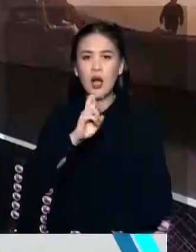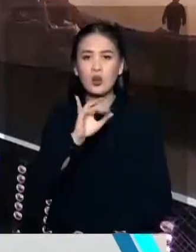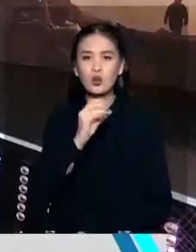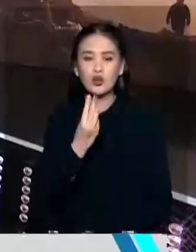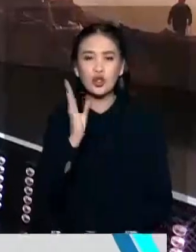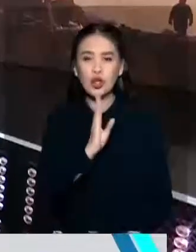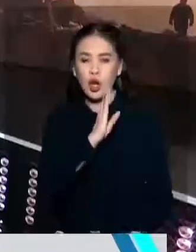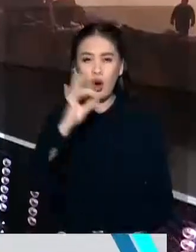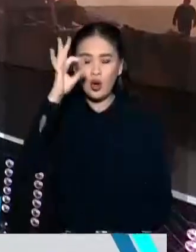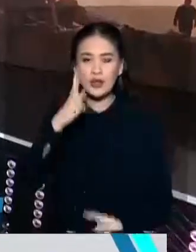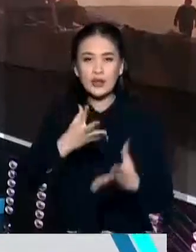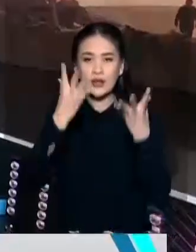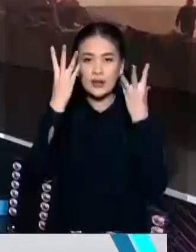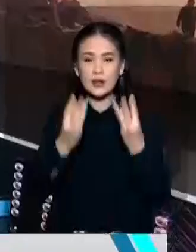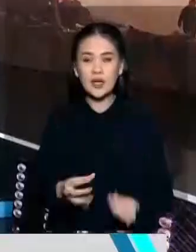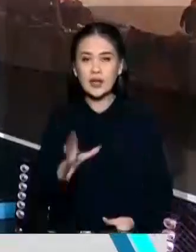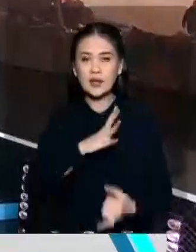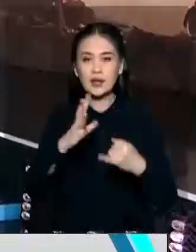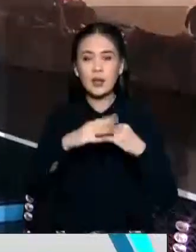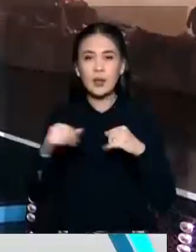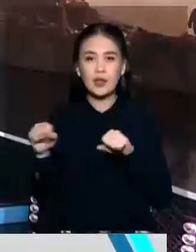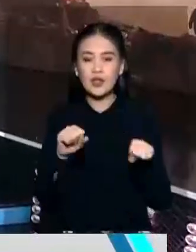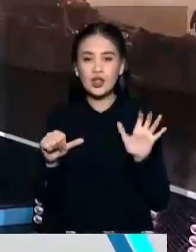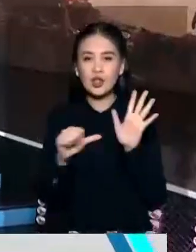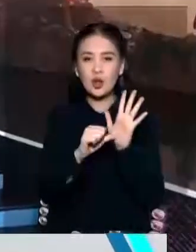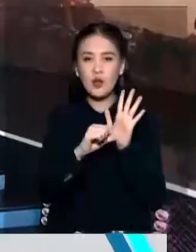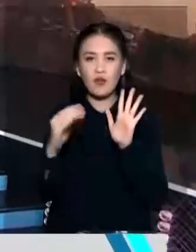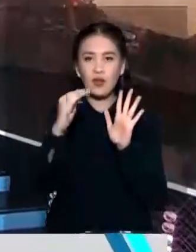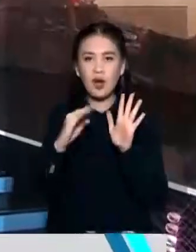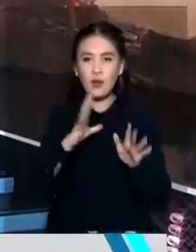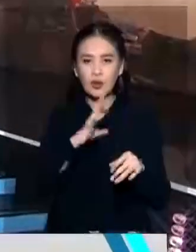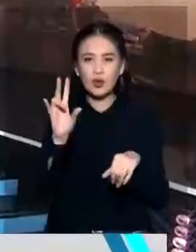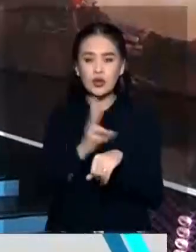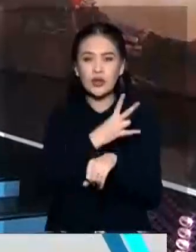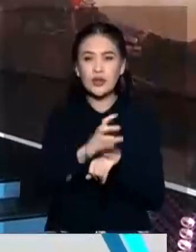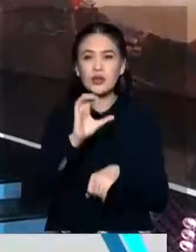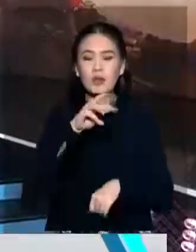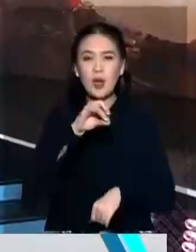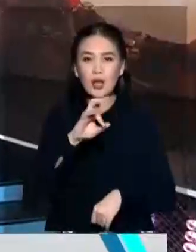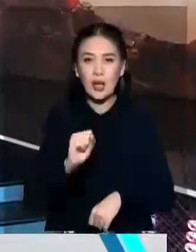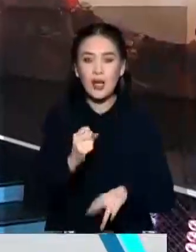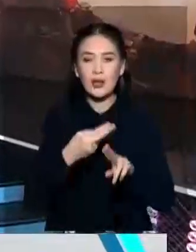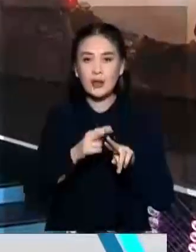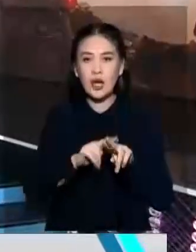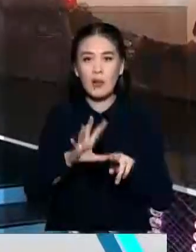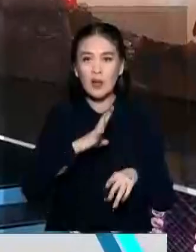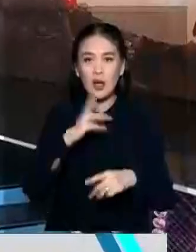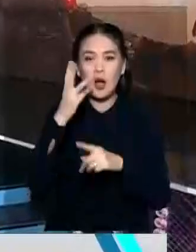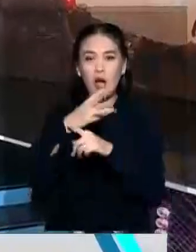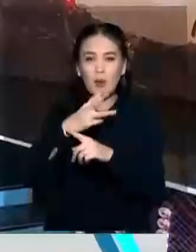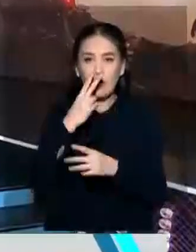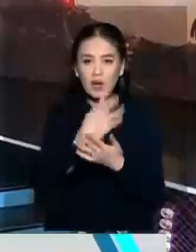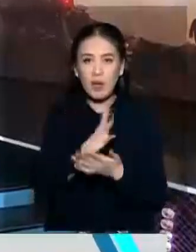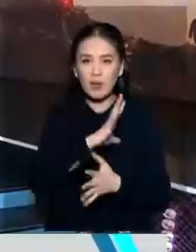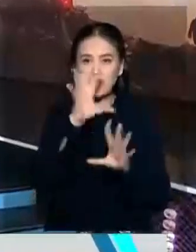в день землетрясения, 6 февраля, она была в ночной смене. И там прям по видеокамерам можно видеть, как все